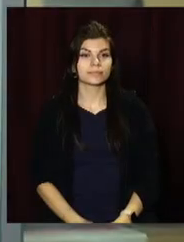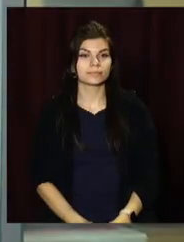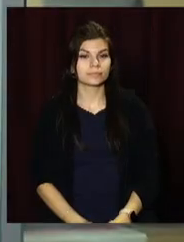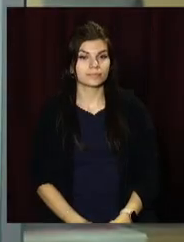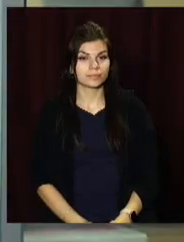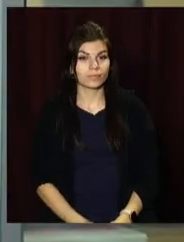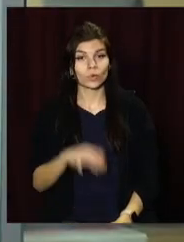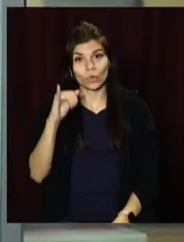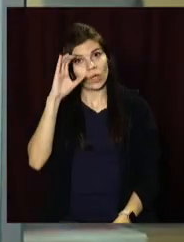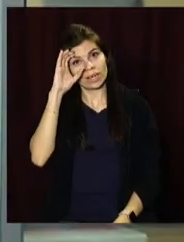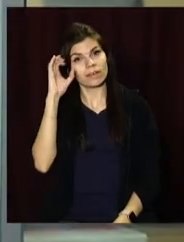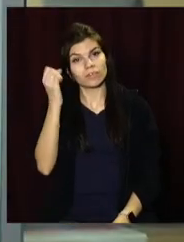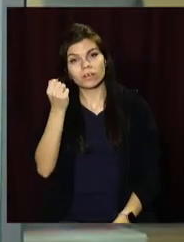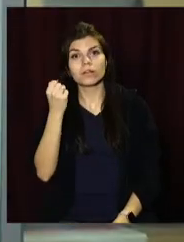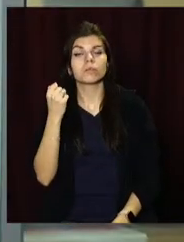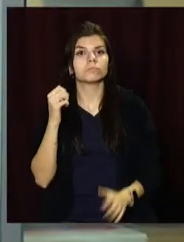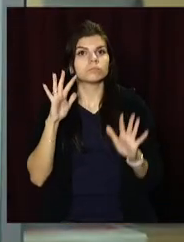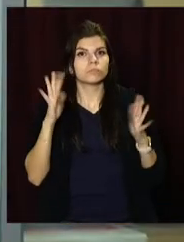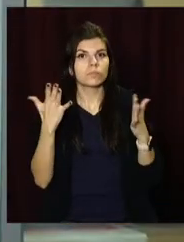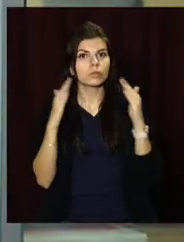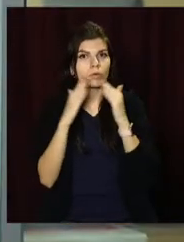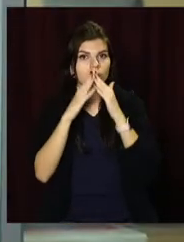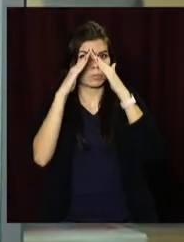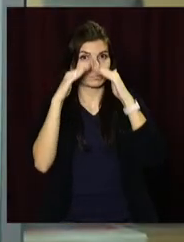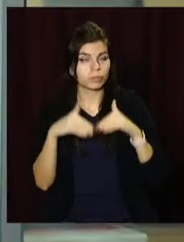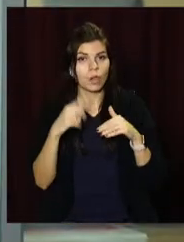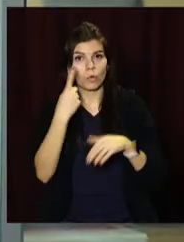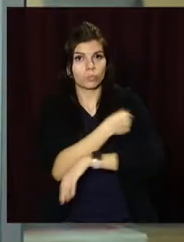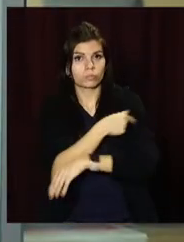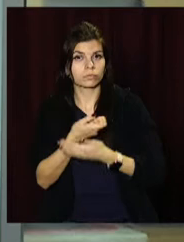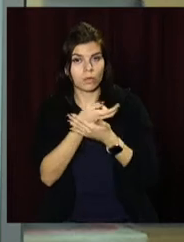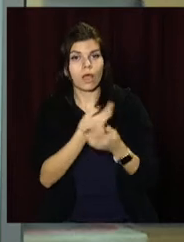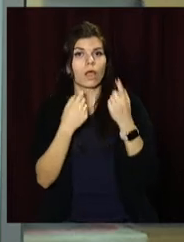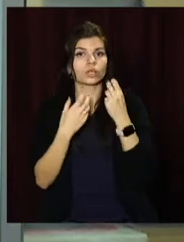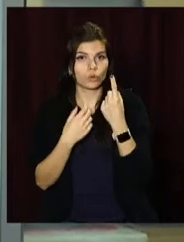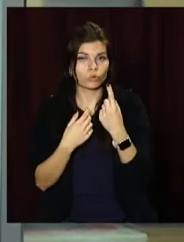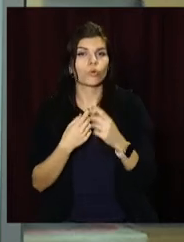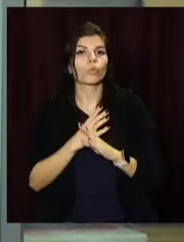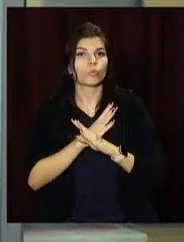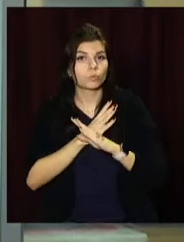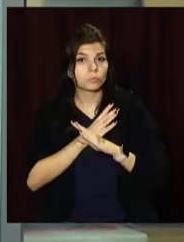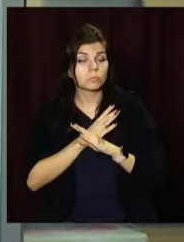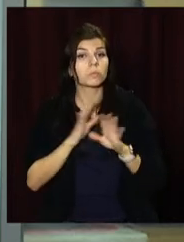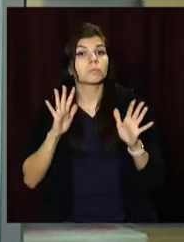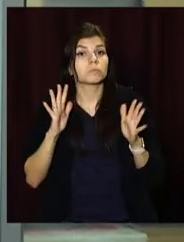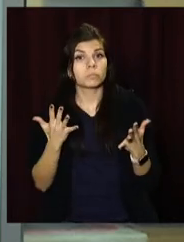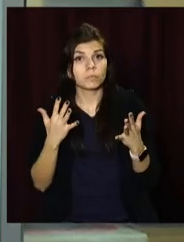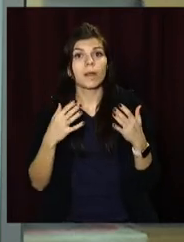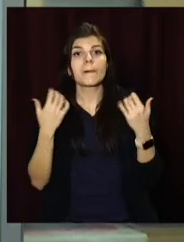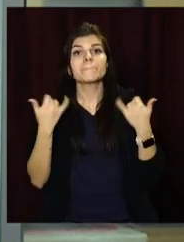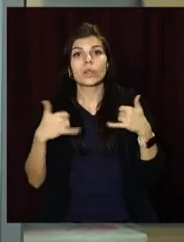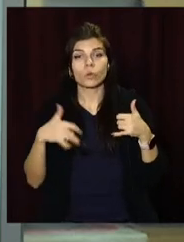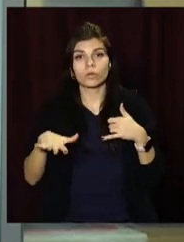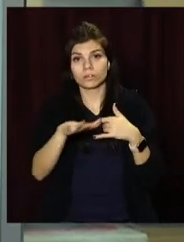У Кривому Розі обвалилася будівля. Одна людина в лікарні, ще одна померла. Надзвичайна подія сталася у металургійному